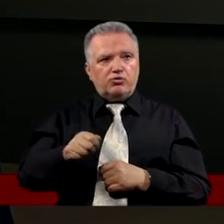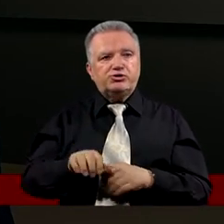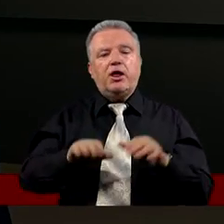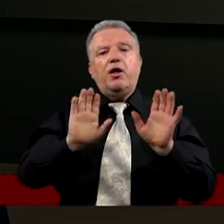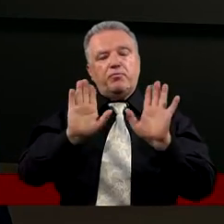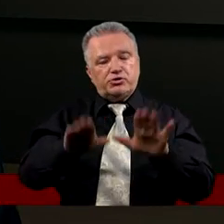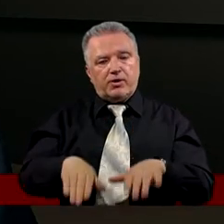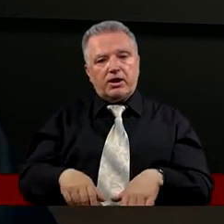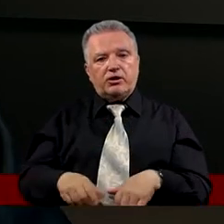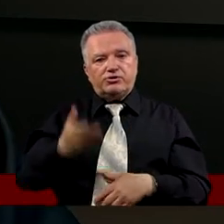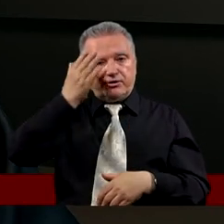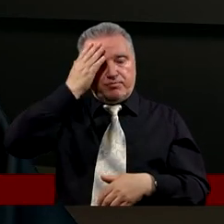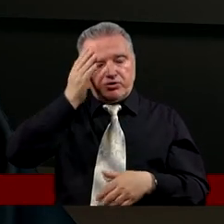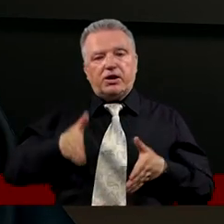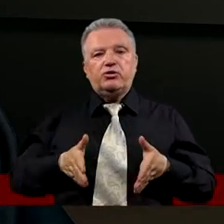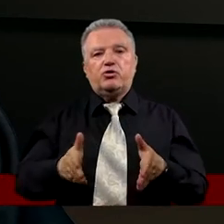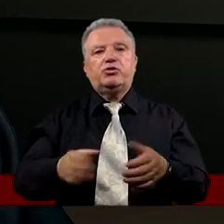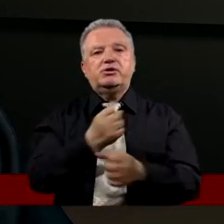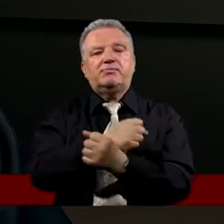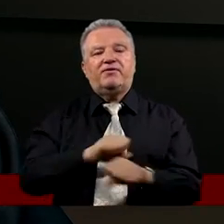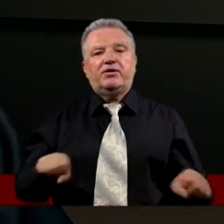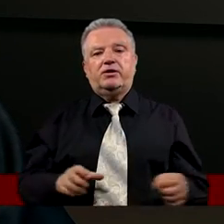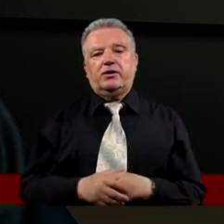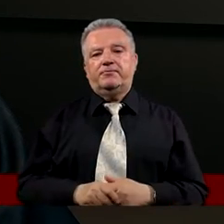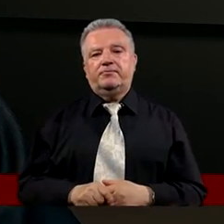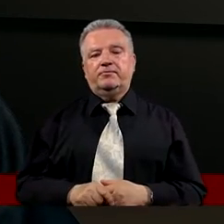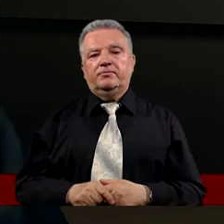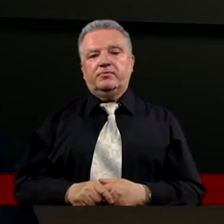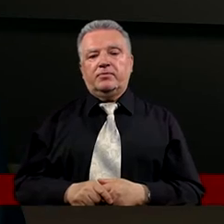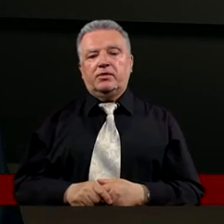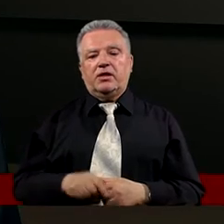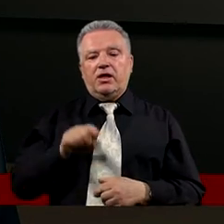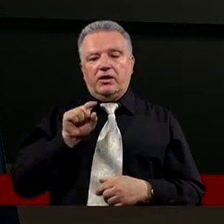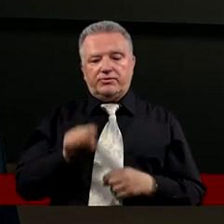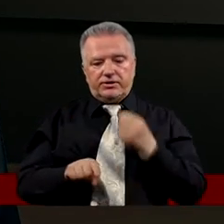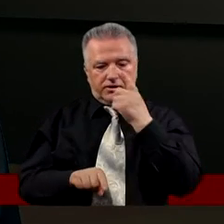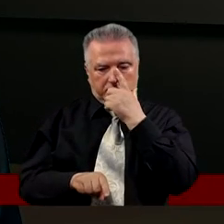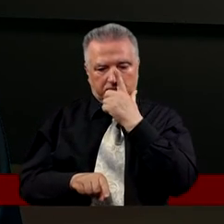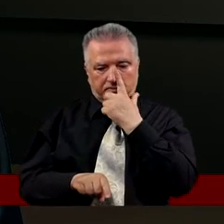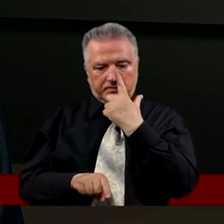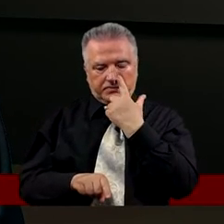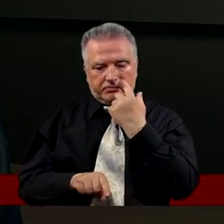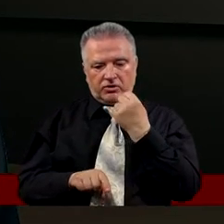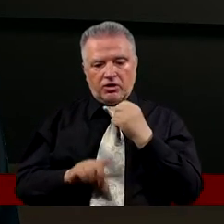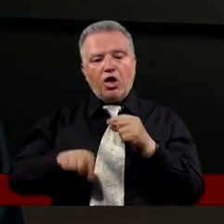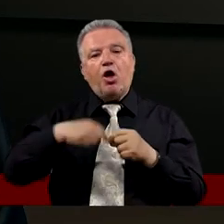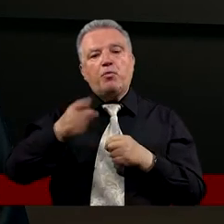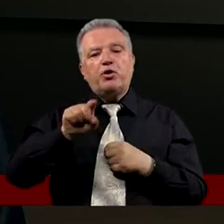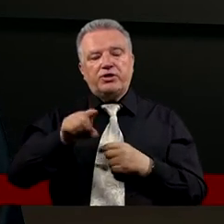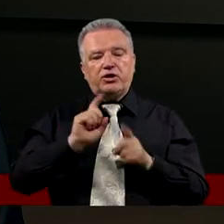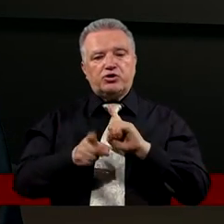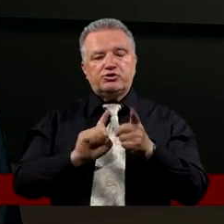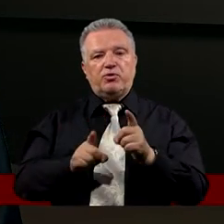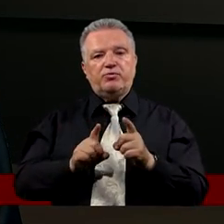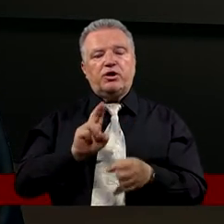Możliwość poznania Drogi zbawienia I wtedy Po tej rozmowie Którą